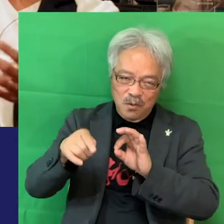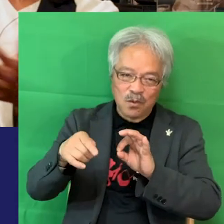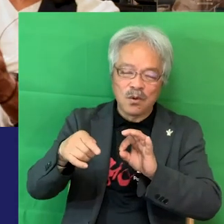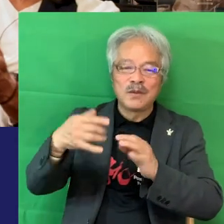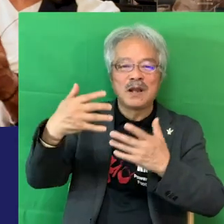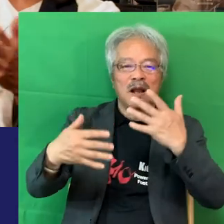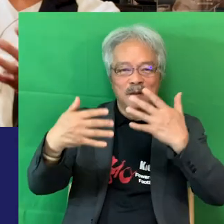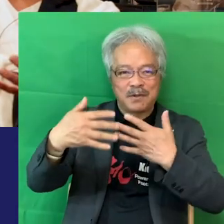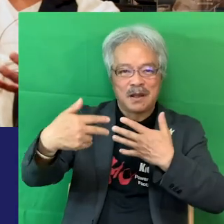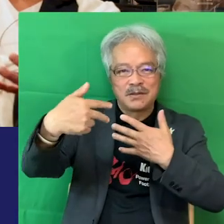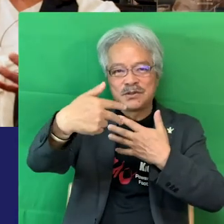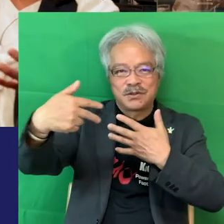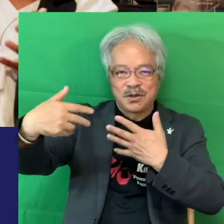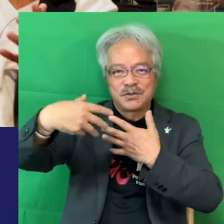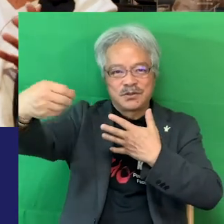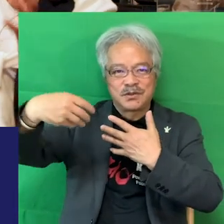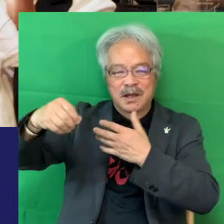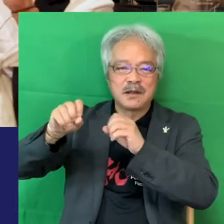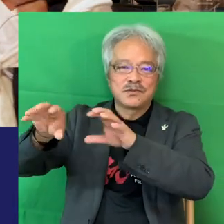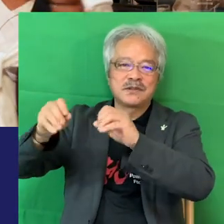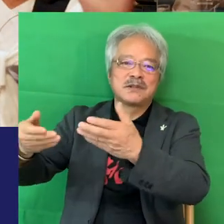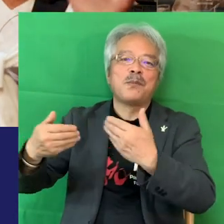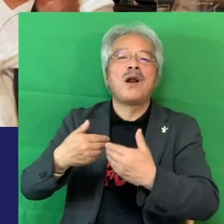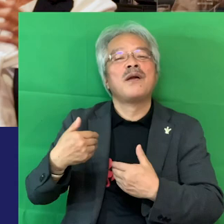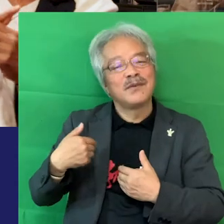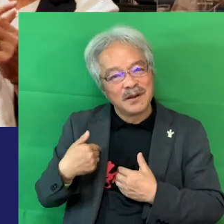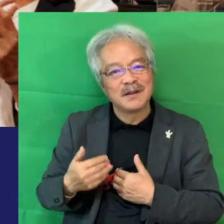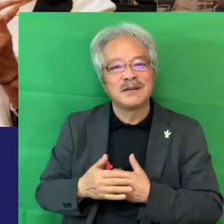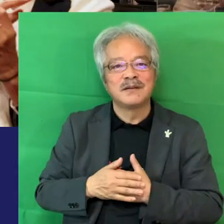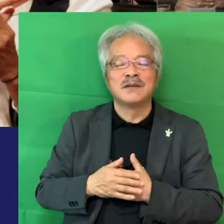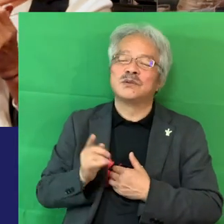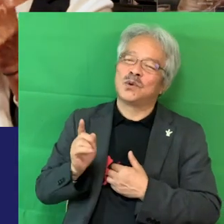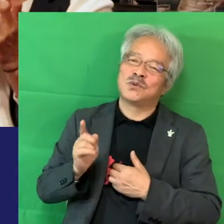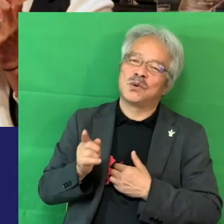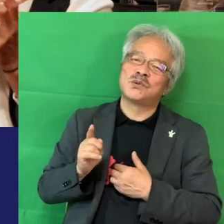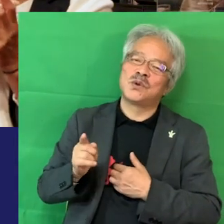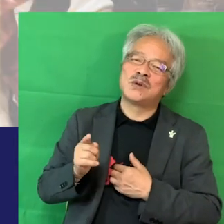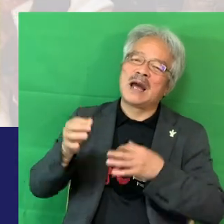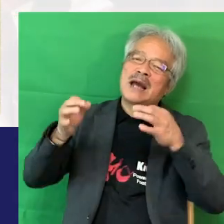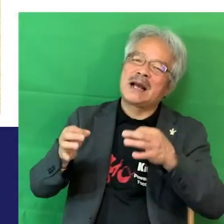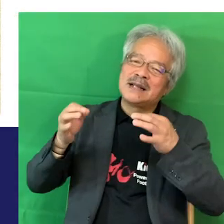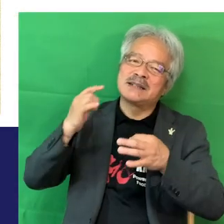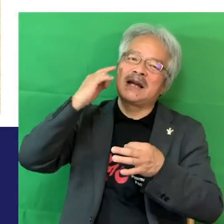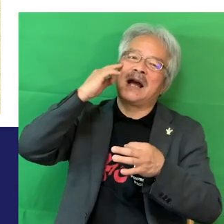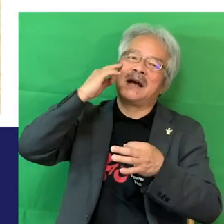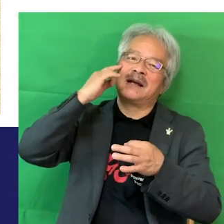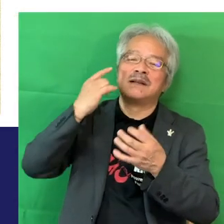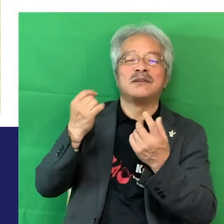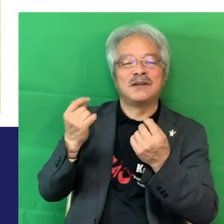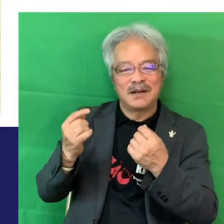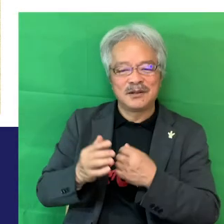みにそうみんなの価値観が広がりを持てるからそして7つ目これ